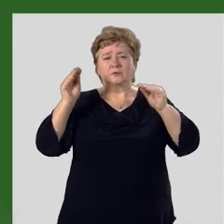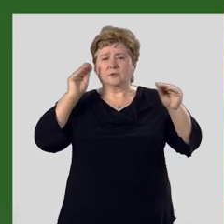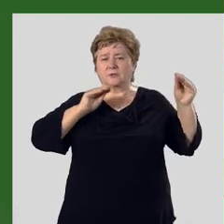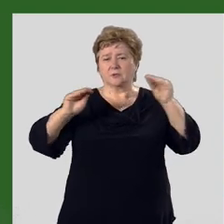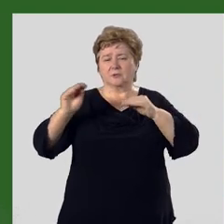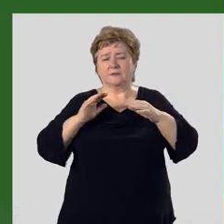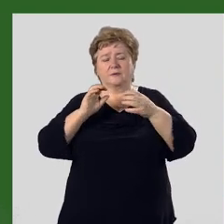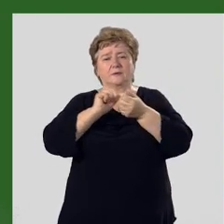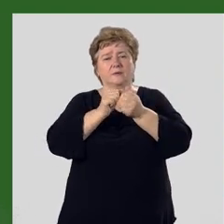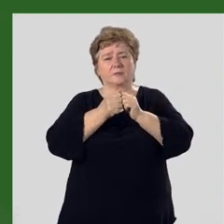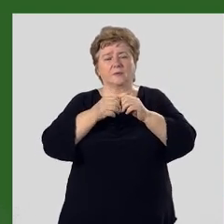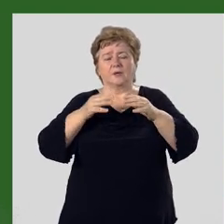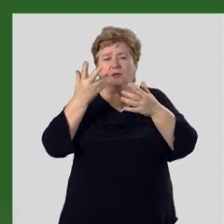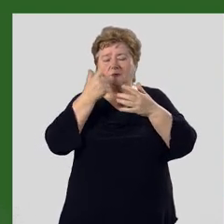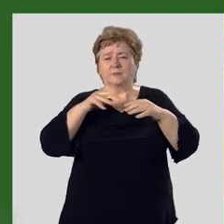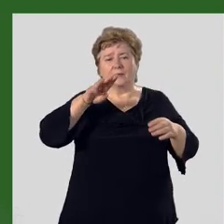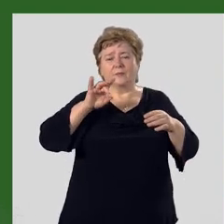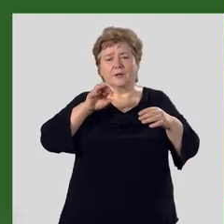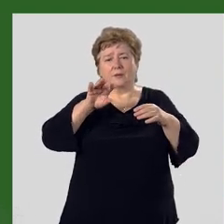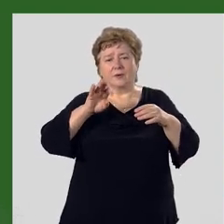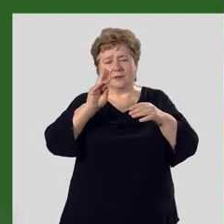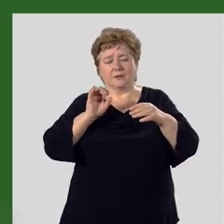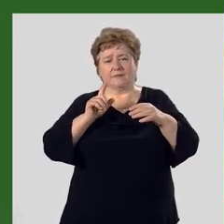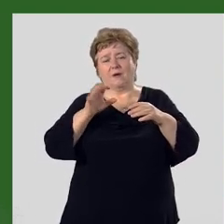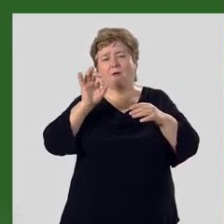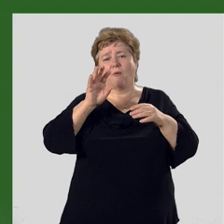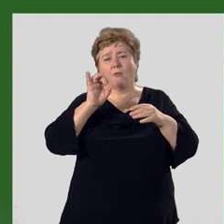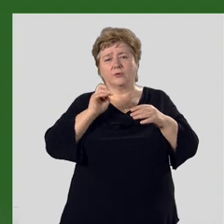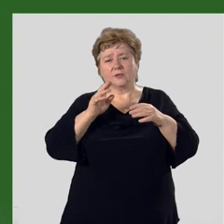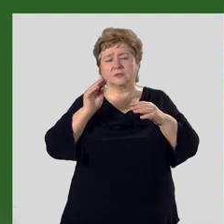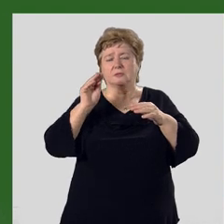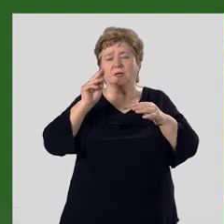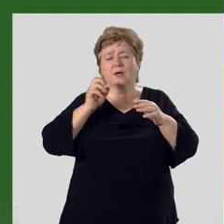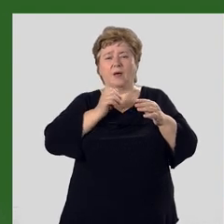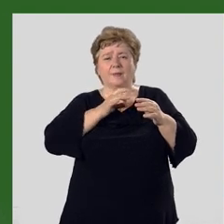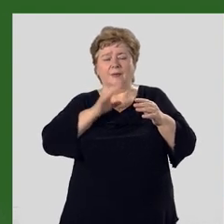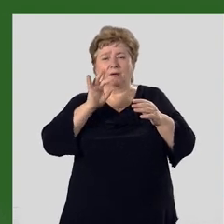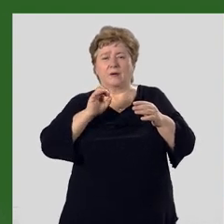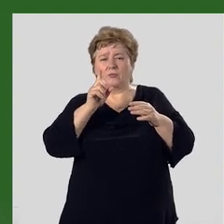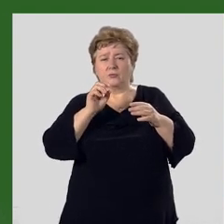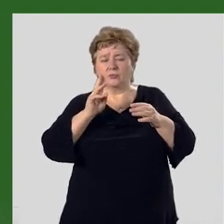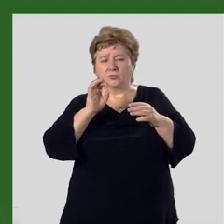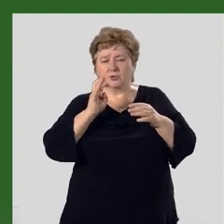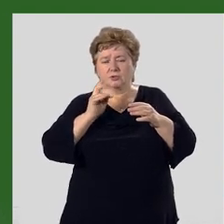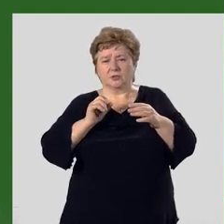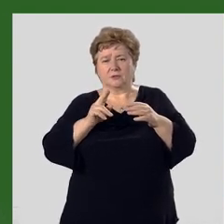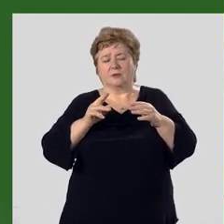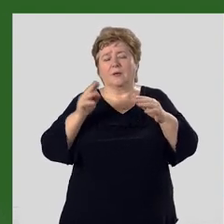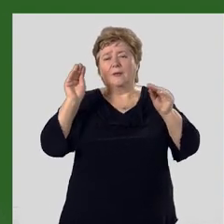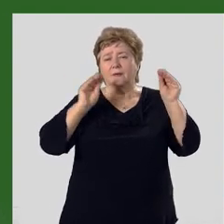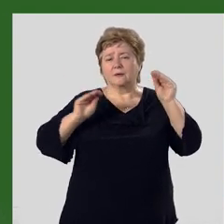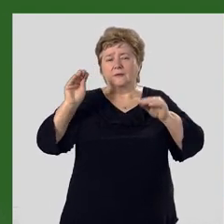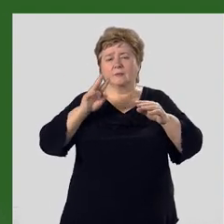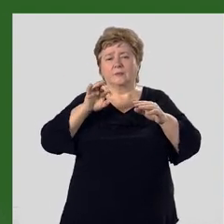гранитов, цветных мраморов, мраморного оникса, известняков-ракушечников. Декоративный